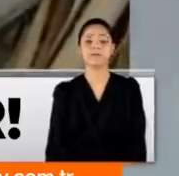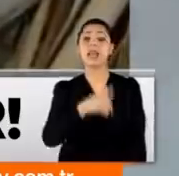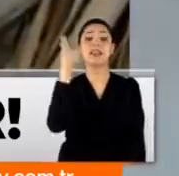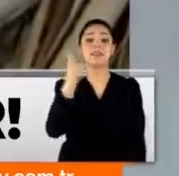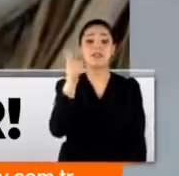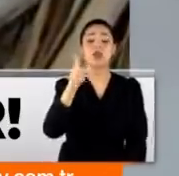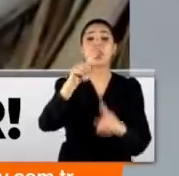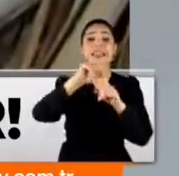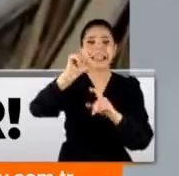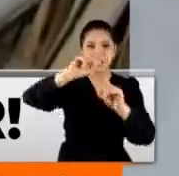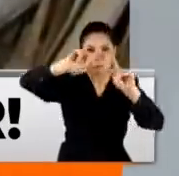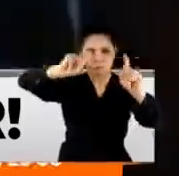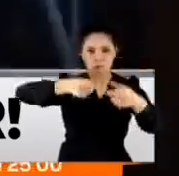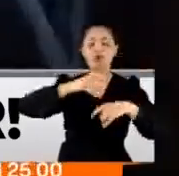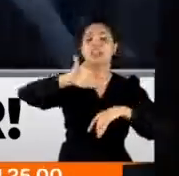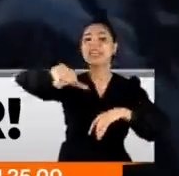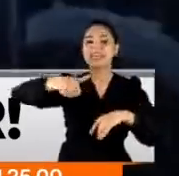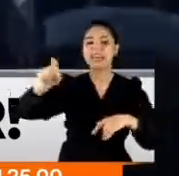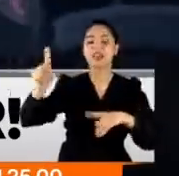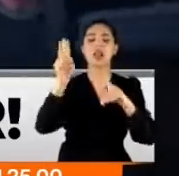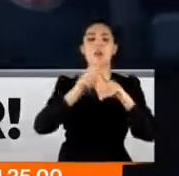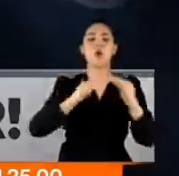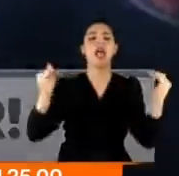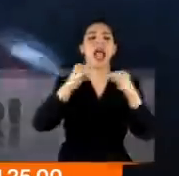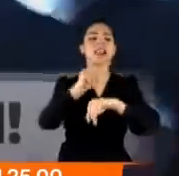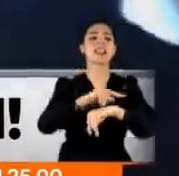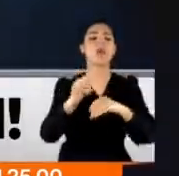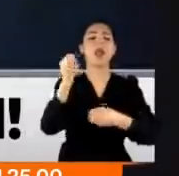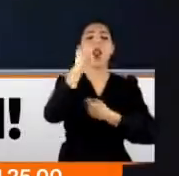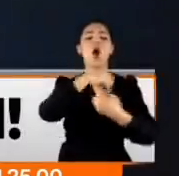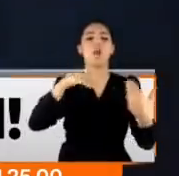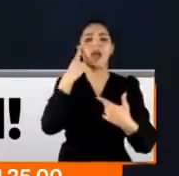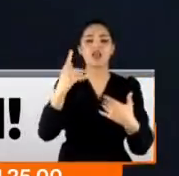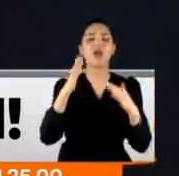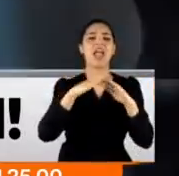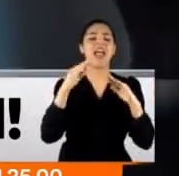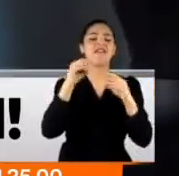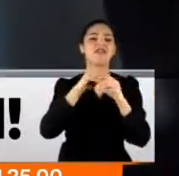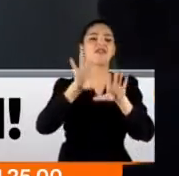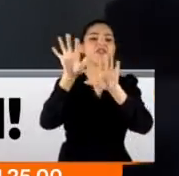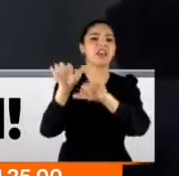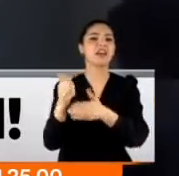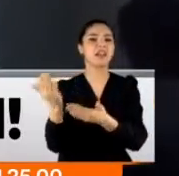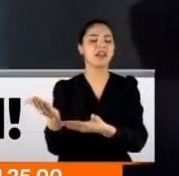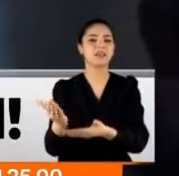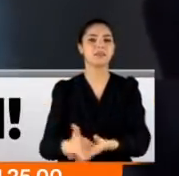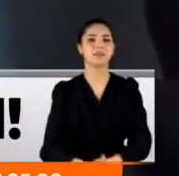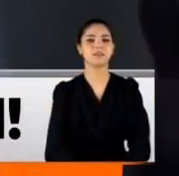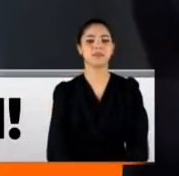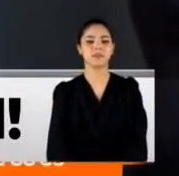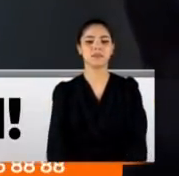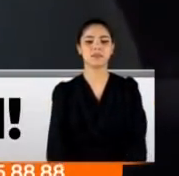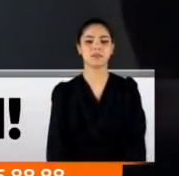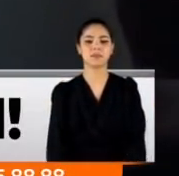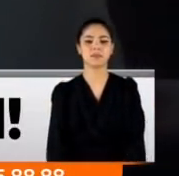Görüntülerden kimlikleri belirlenen hırsızlar polisin eş zamanlı operasyonuyla evlerinde kız kıvrak yakalandı. Aç kapıyı polis. Çabuk aç.